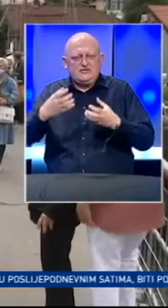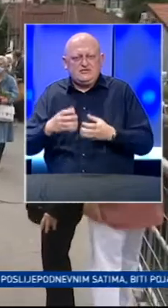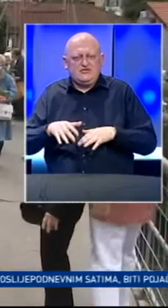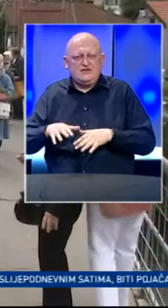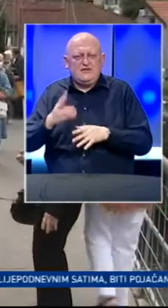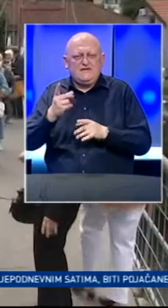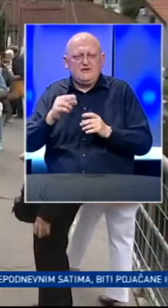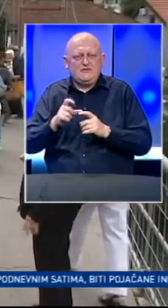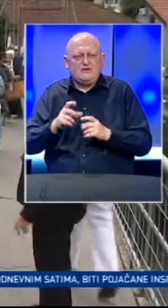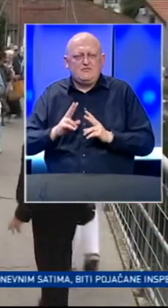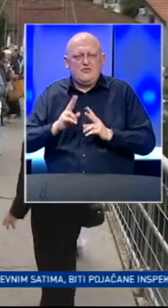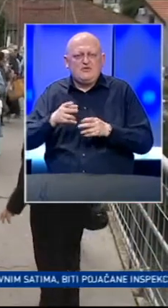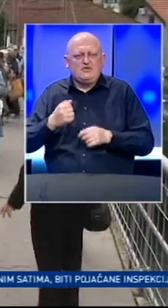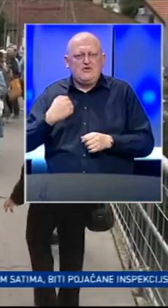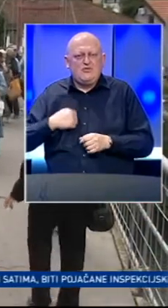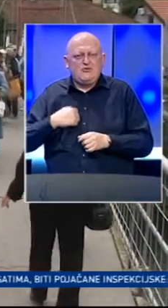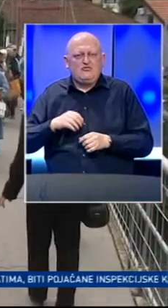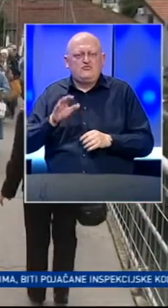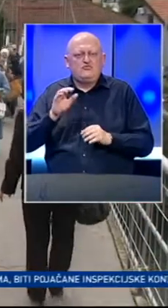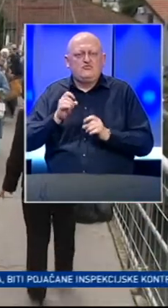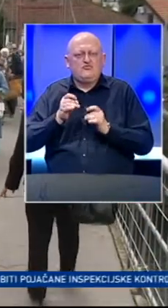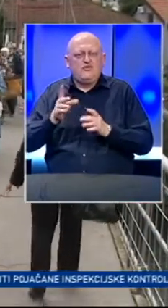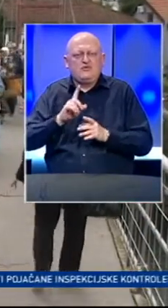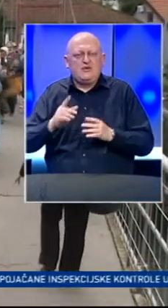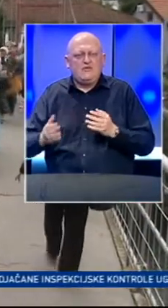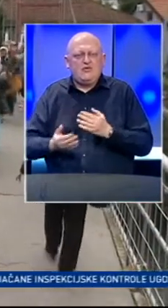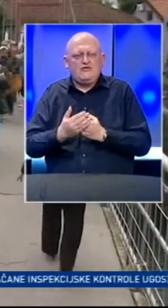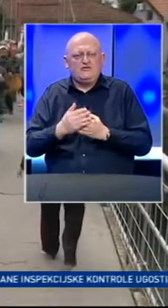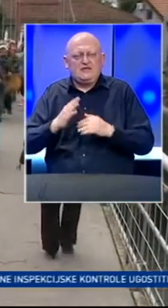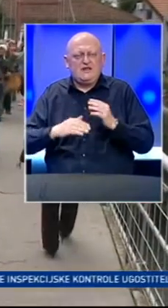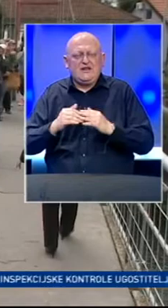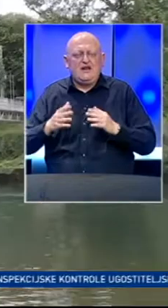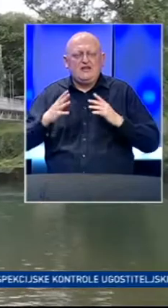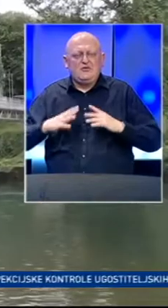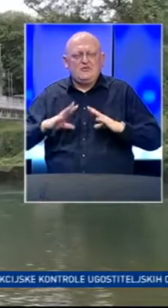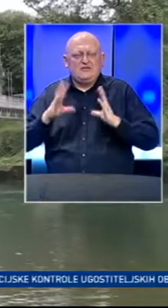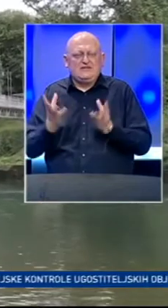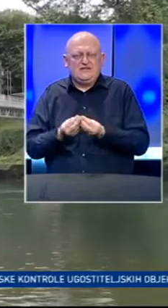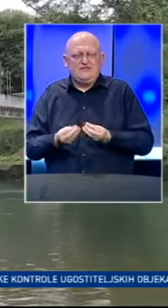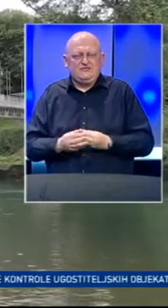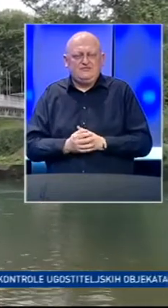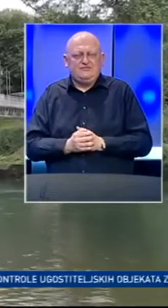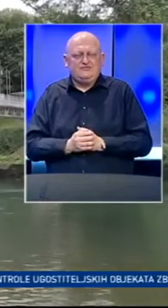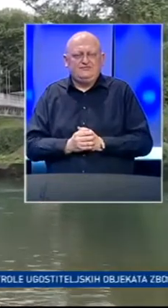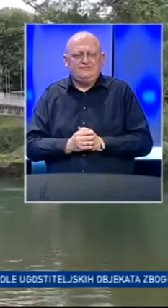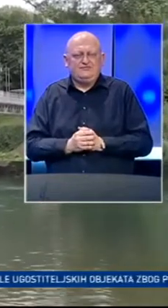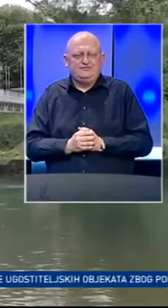cvijećen iz Vrbas s mosta u Banja Luci. Uz poruku ne ponovilo se i gradimo mir zajedno.